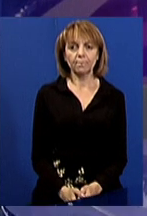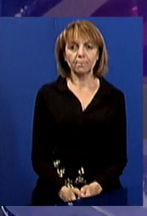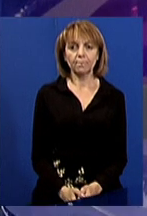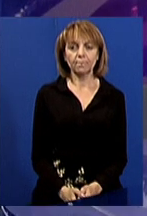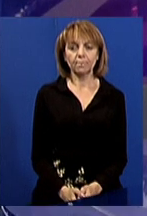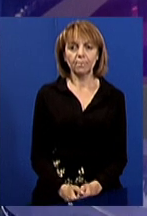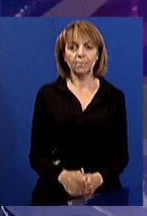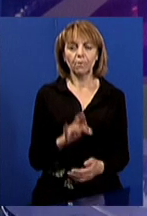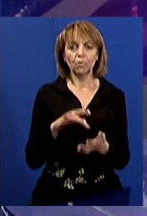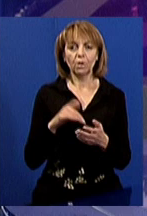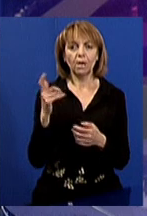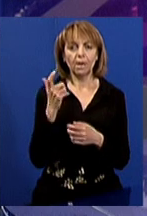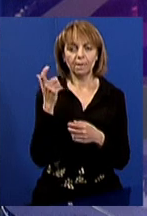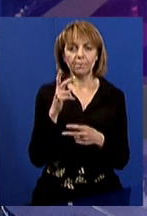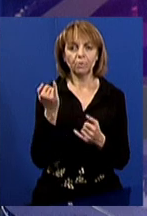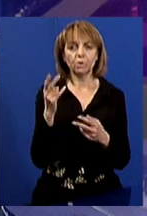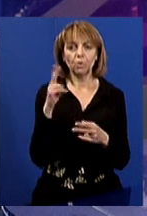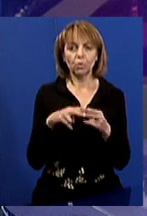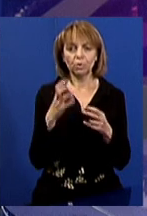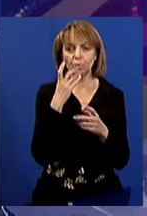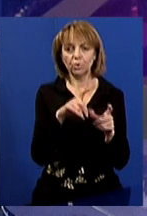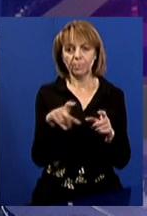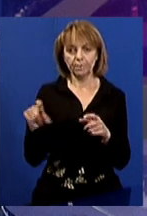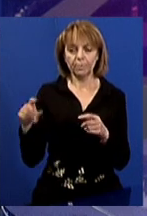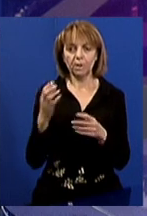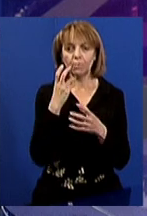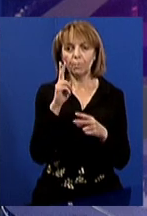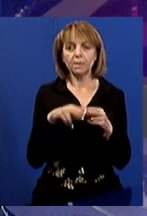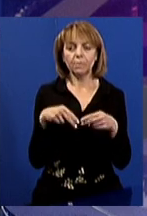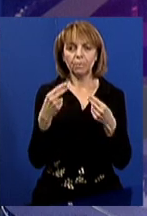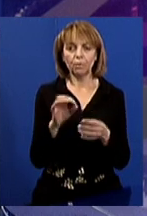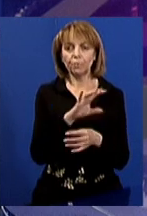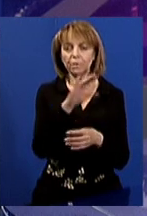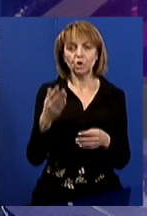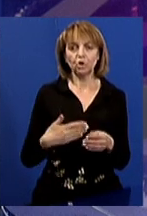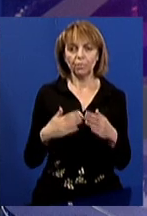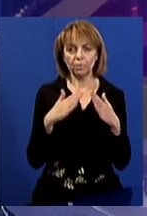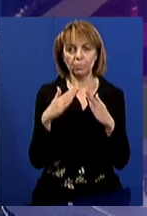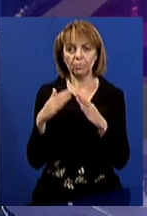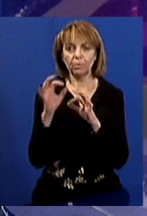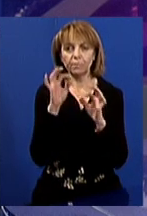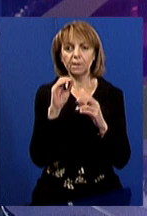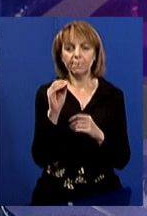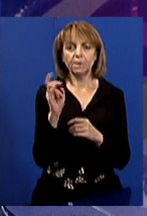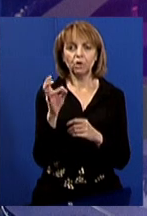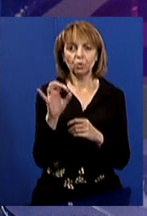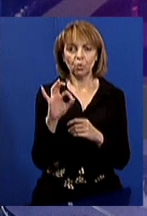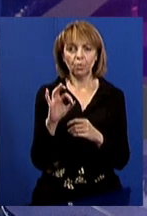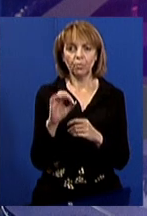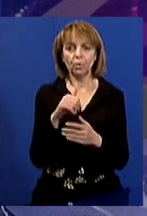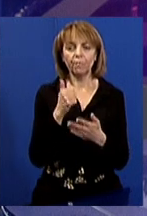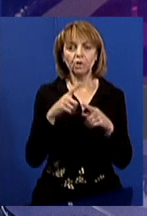У Харкові сьогодні завершили опалювальний сезон. Тепло перестали подавати до всіх житлових будинків, розтояв Євген Зінченко,